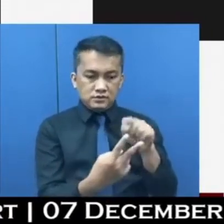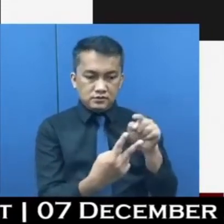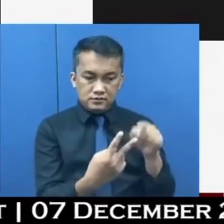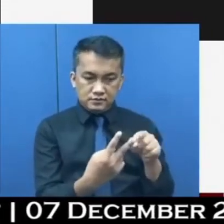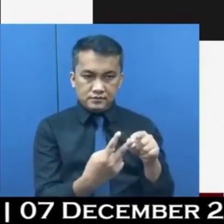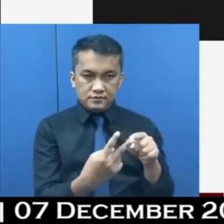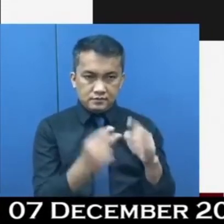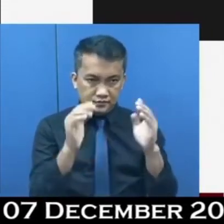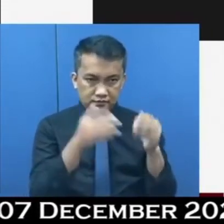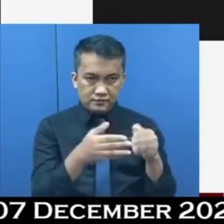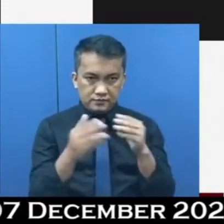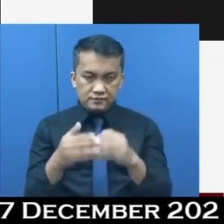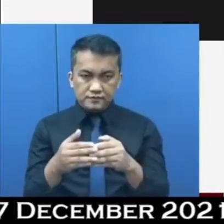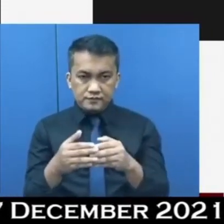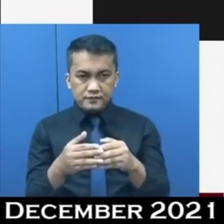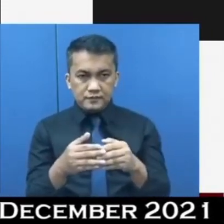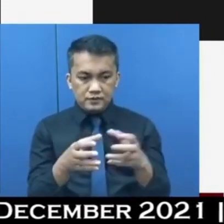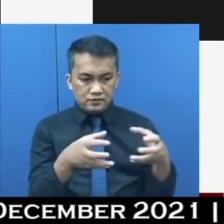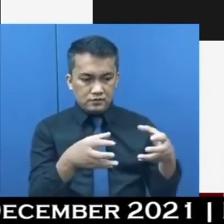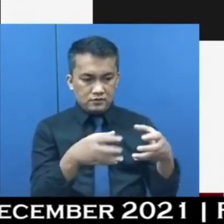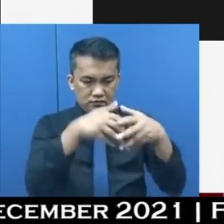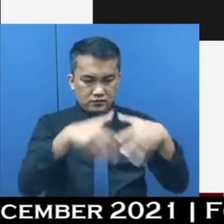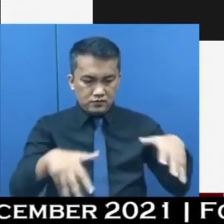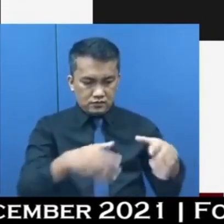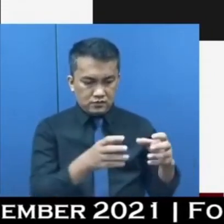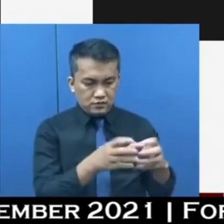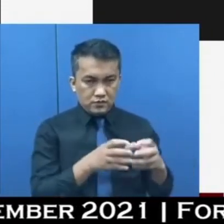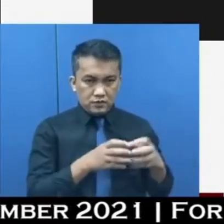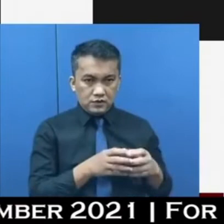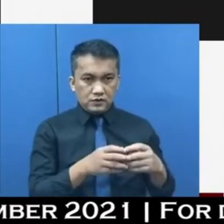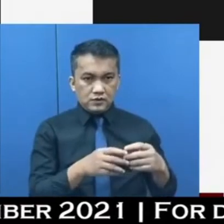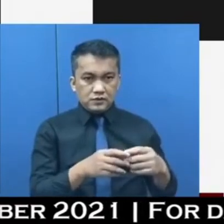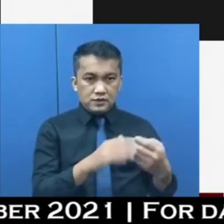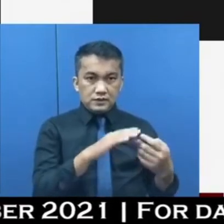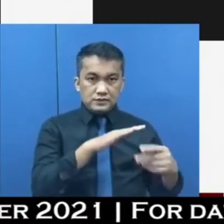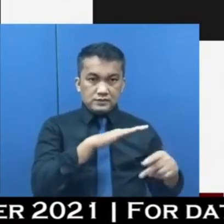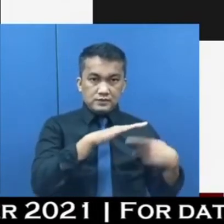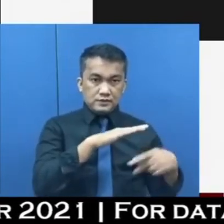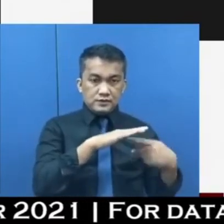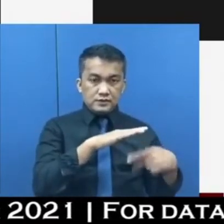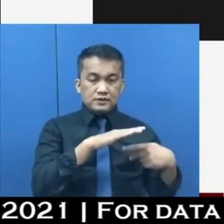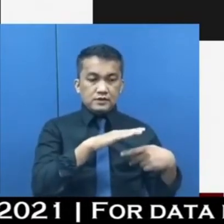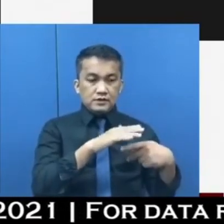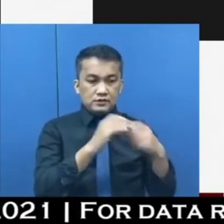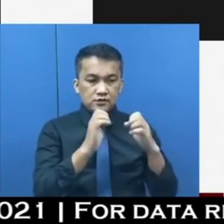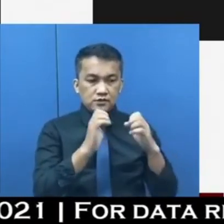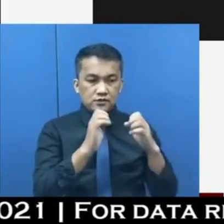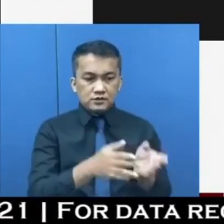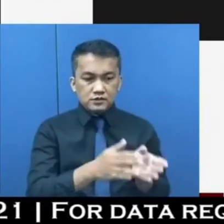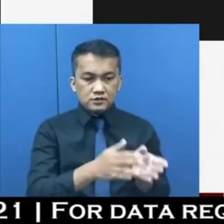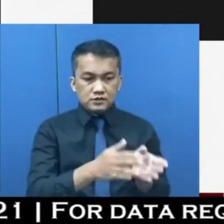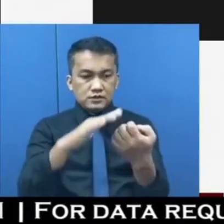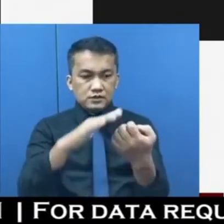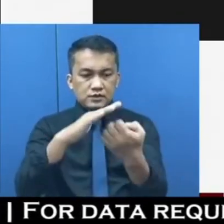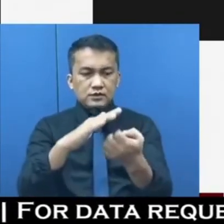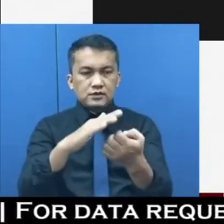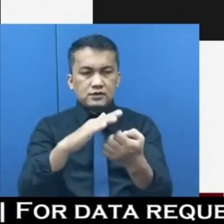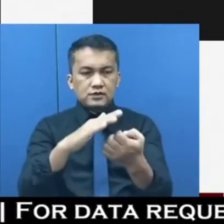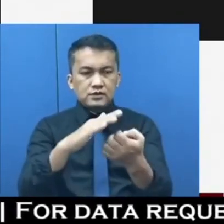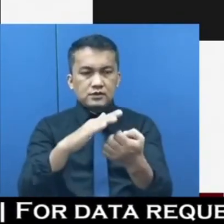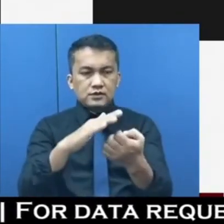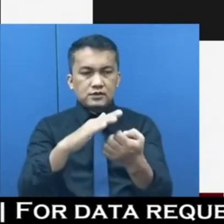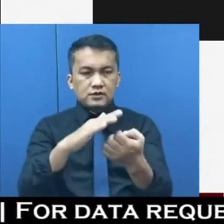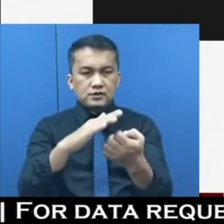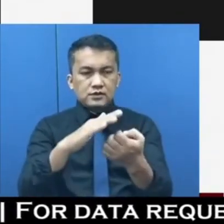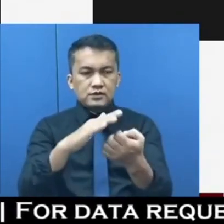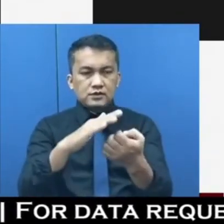na subsector na ito. Yung pre-primary preschool education saka yung primary elementary education. Thank